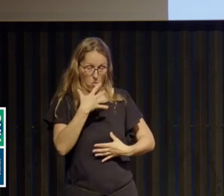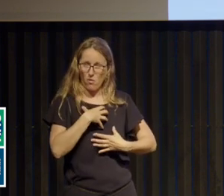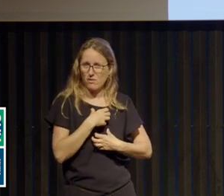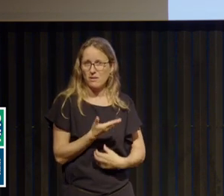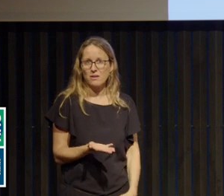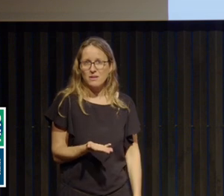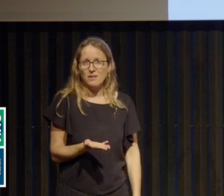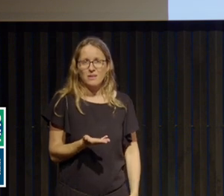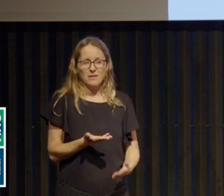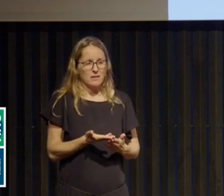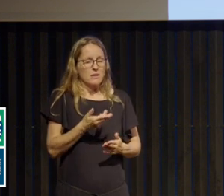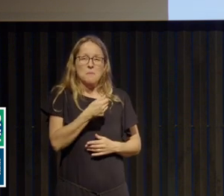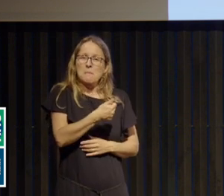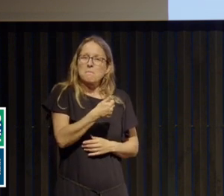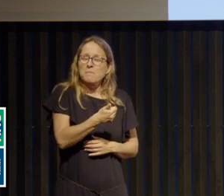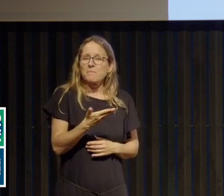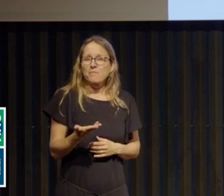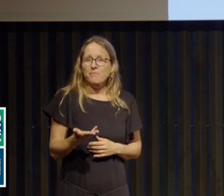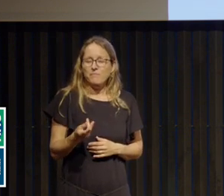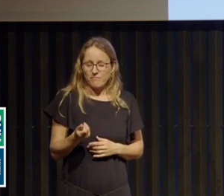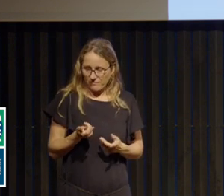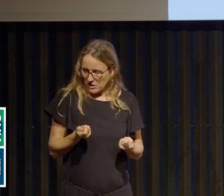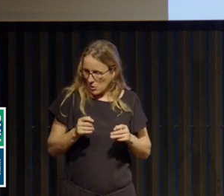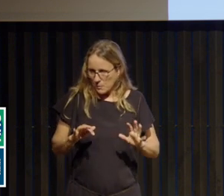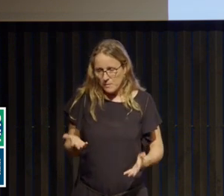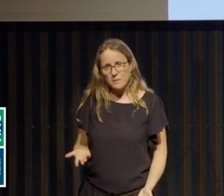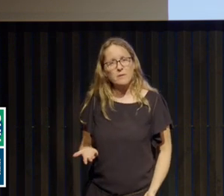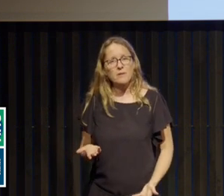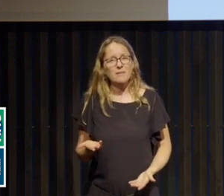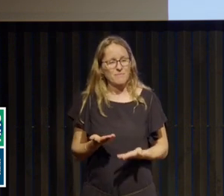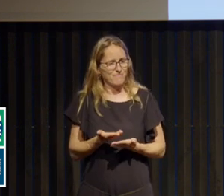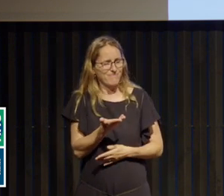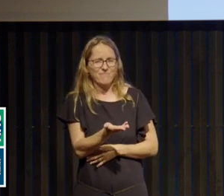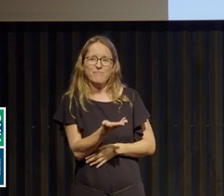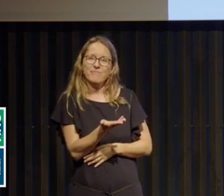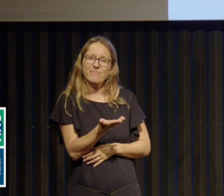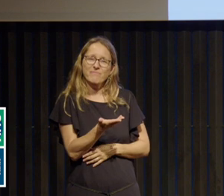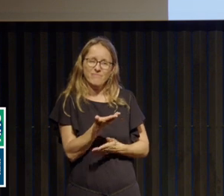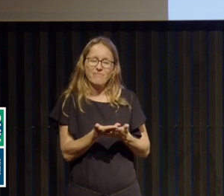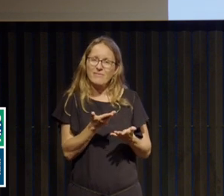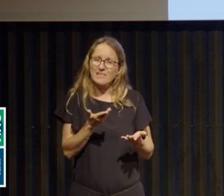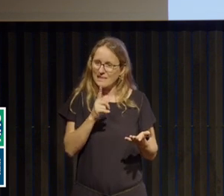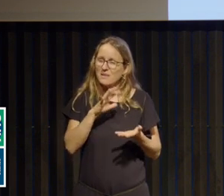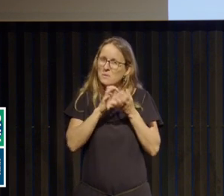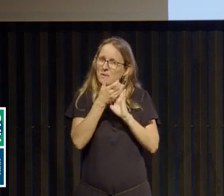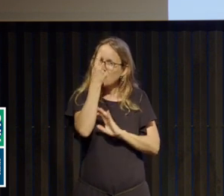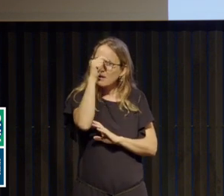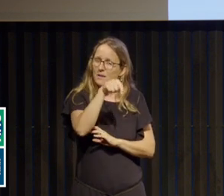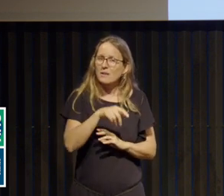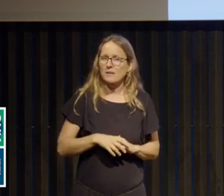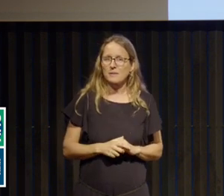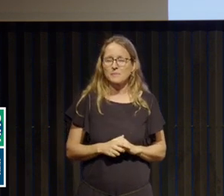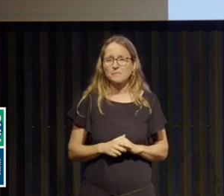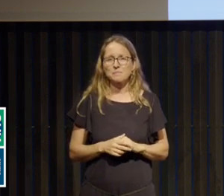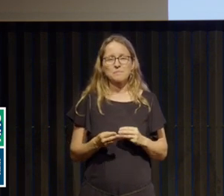gérer ? Voilà, c'est extrêmement compliqué pour elles de